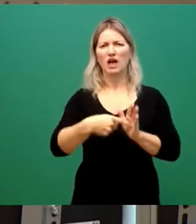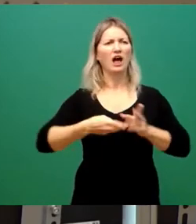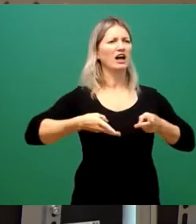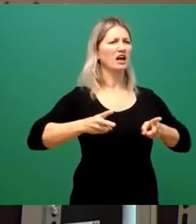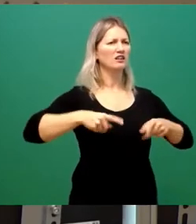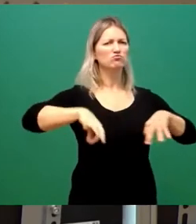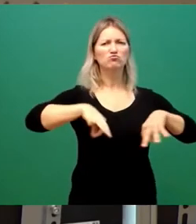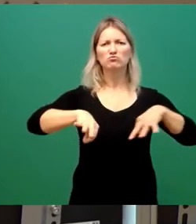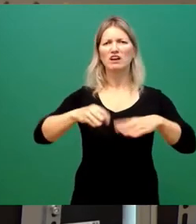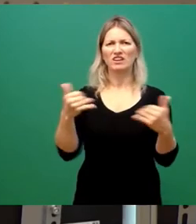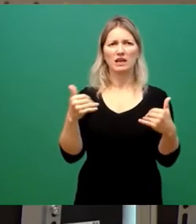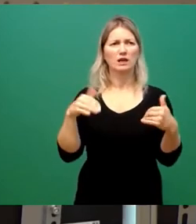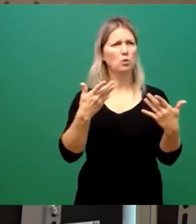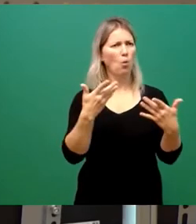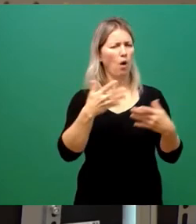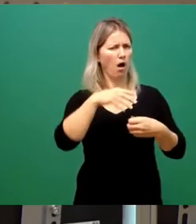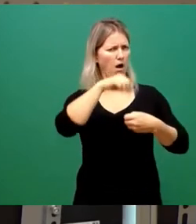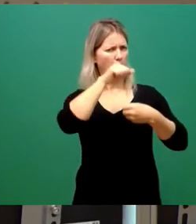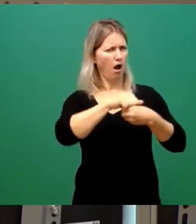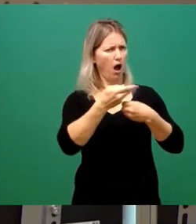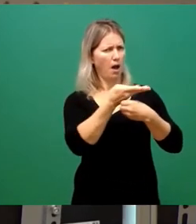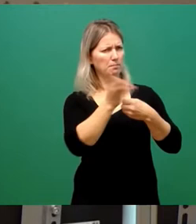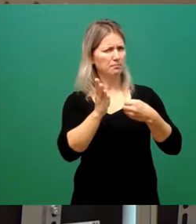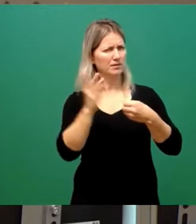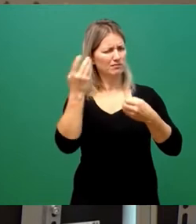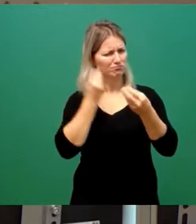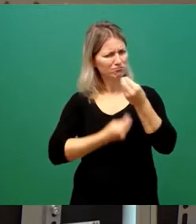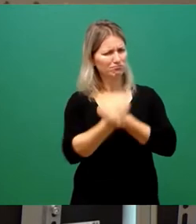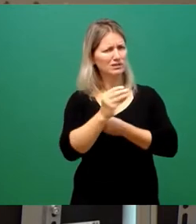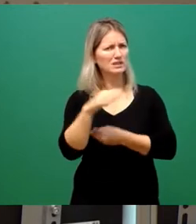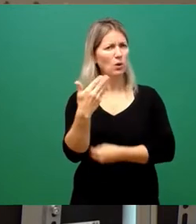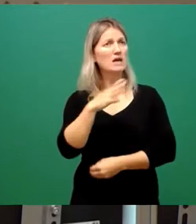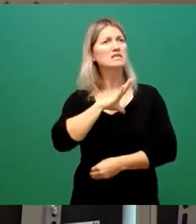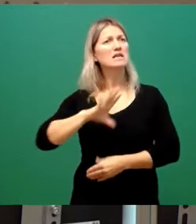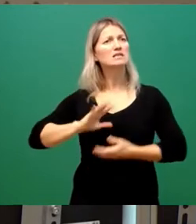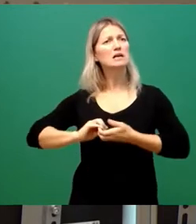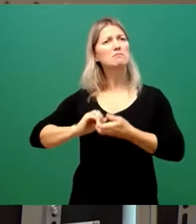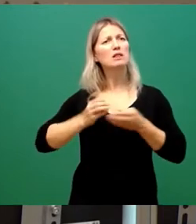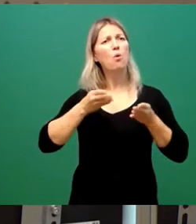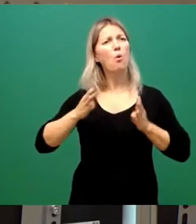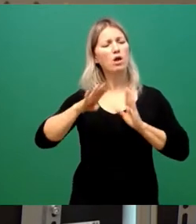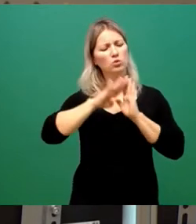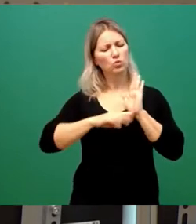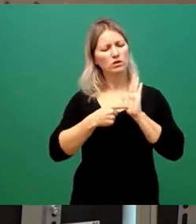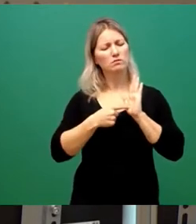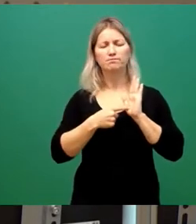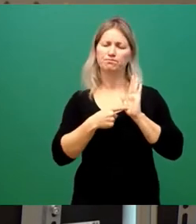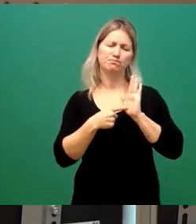Das ist ein Amtsverständnis, das nicht der sächsischen Gemeinde Ordnung entspricht. Ich tue jetzt einfach,